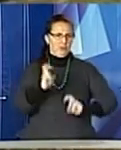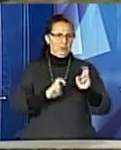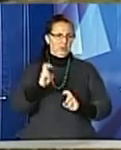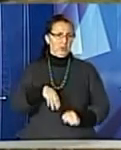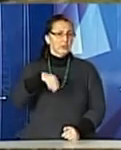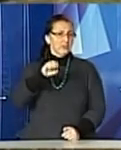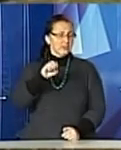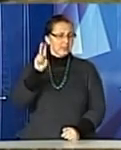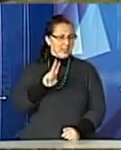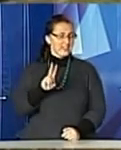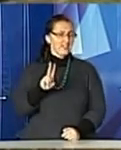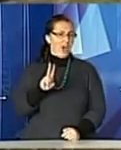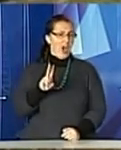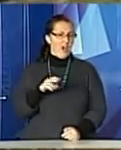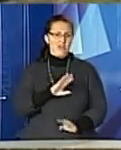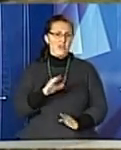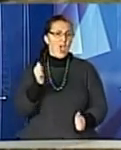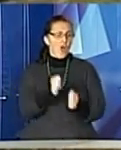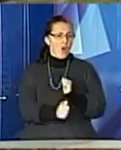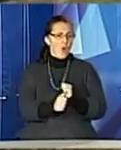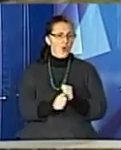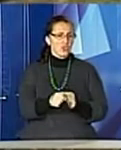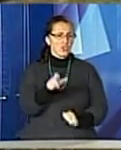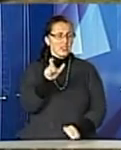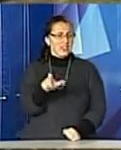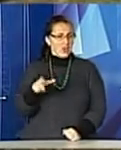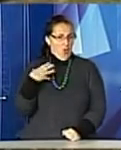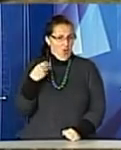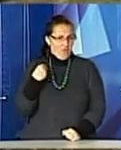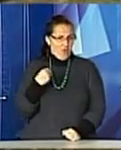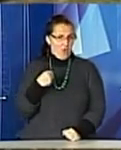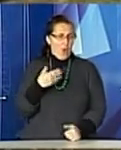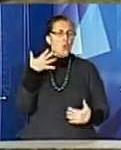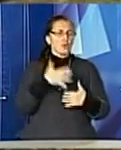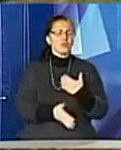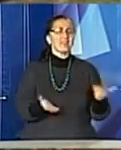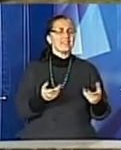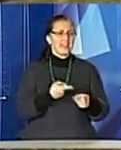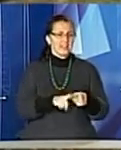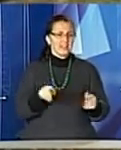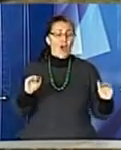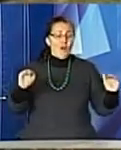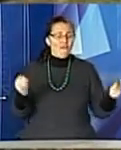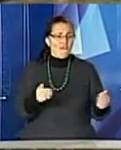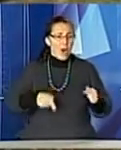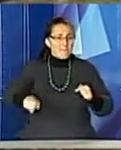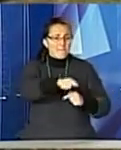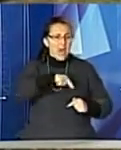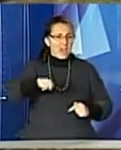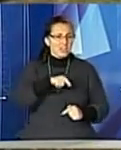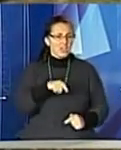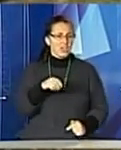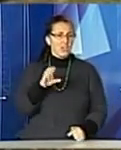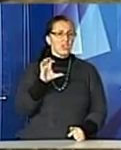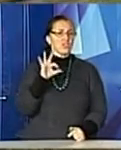кожен мешканець Львова орієнтується, де це саме є. Це є в межах села, в межах, наголошую, населеного пункту 40